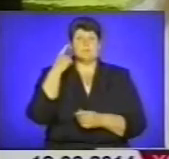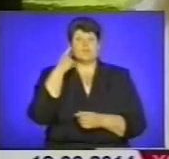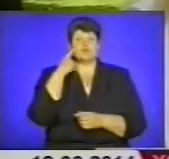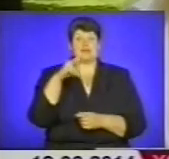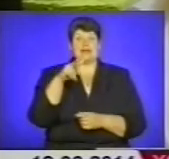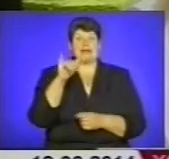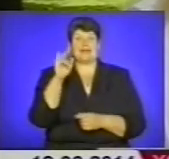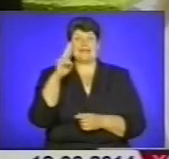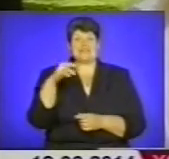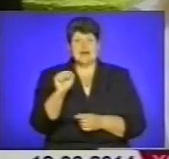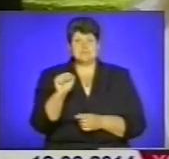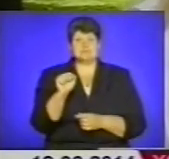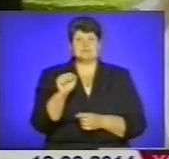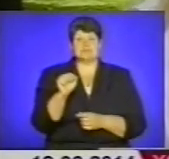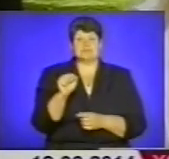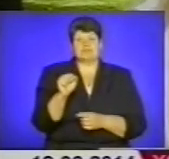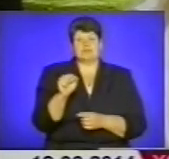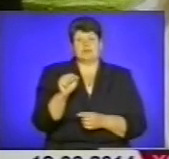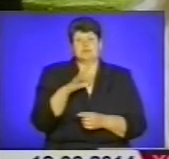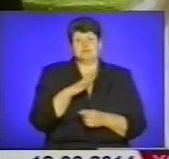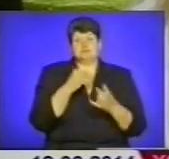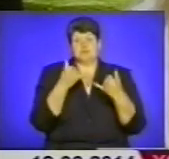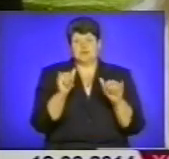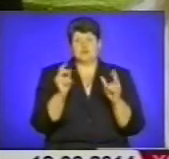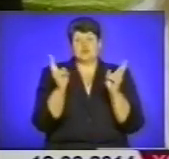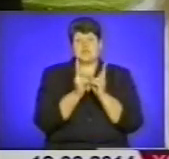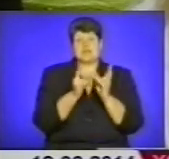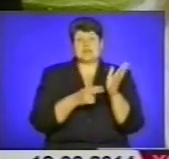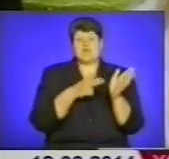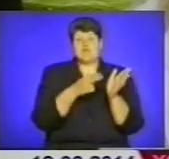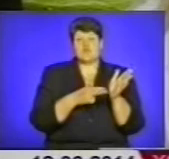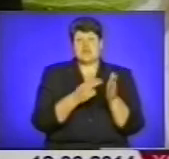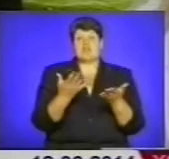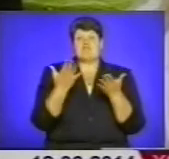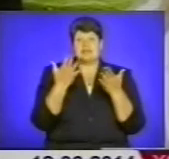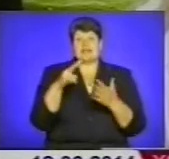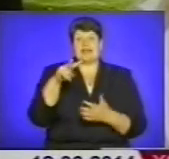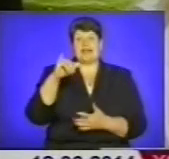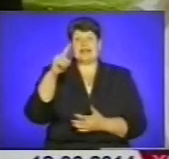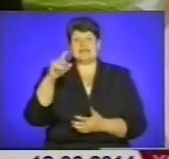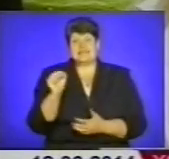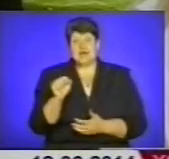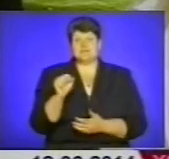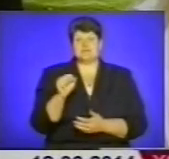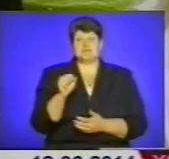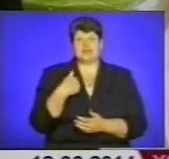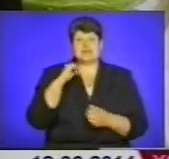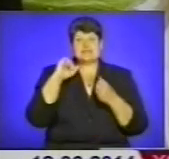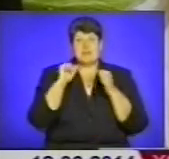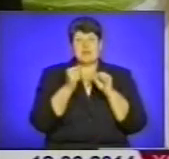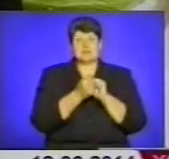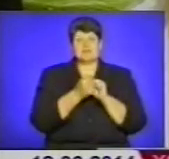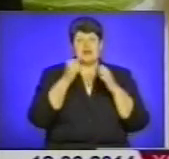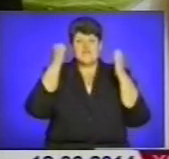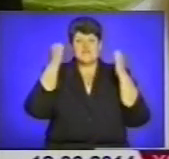ліда, було шумно. Зустріла на вокзалі, вияснулася, це Ліза. Я її запам'ятала. В